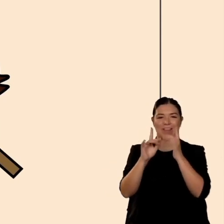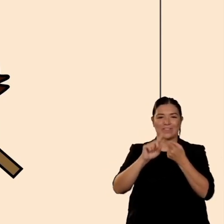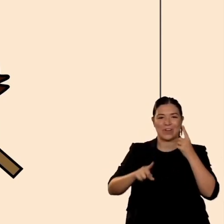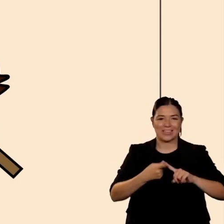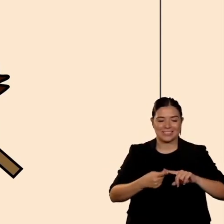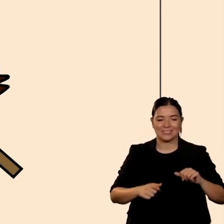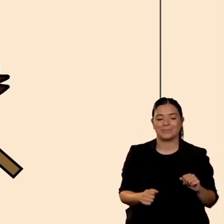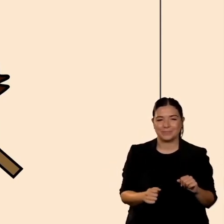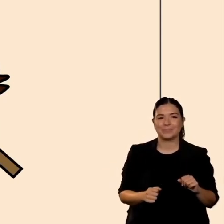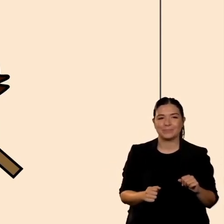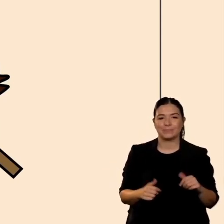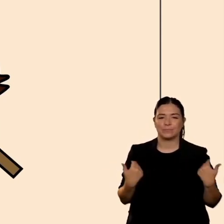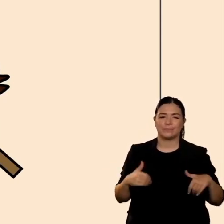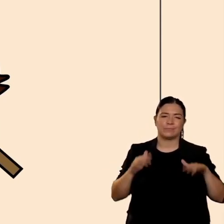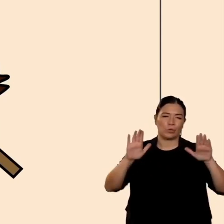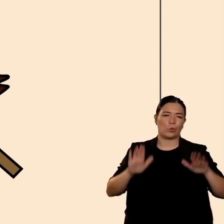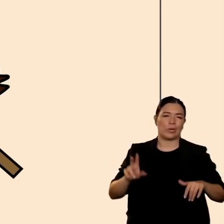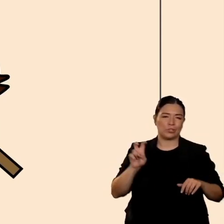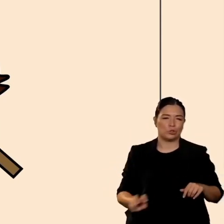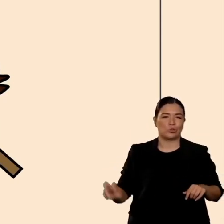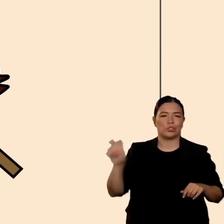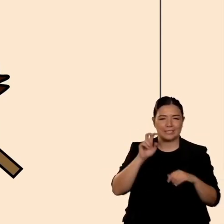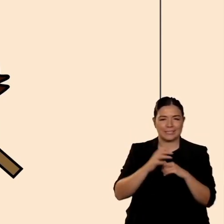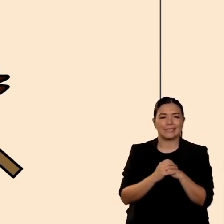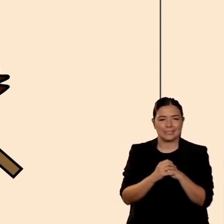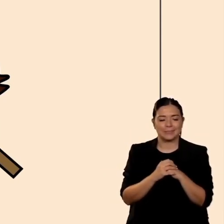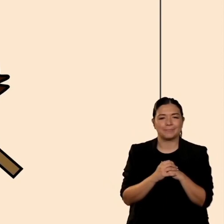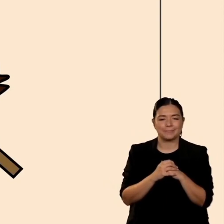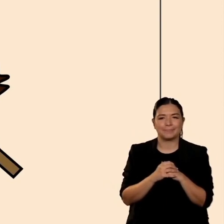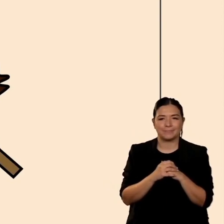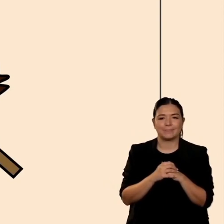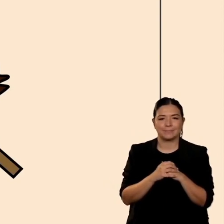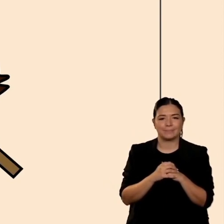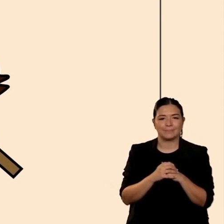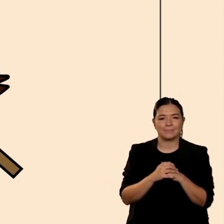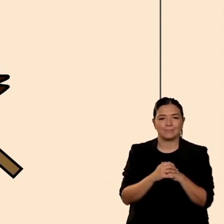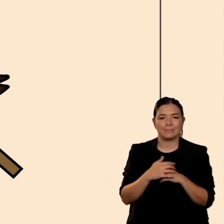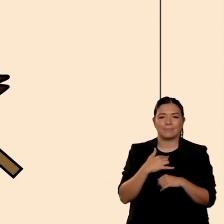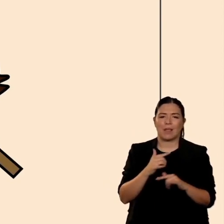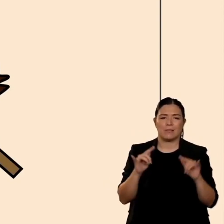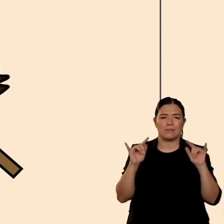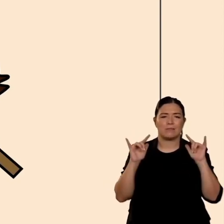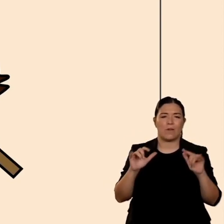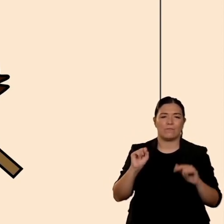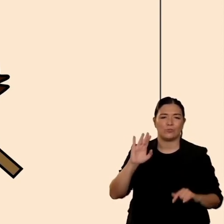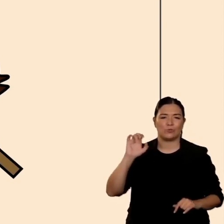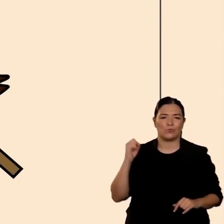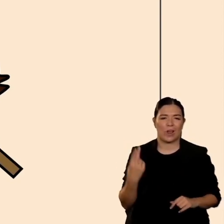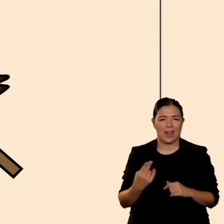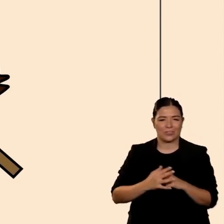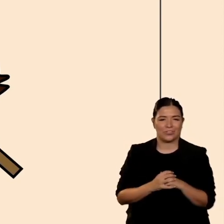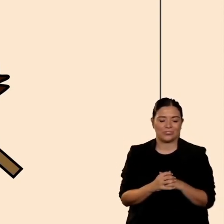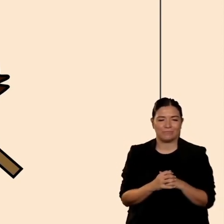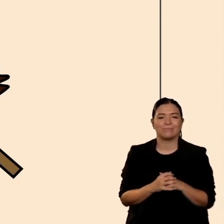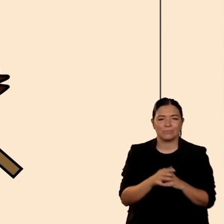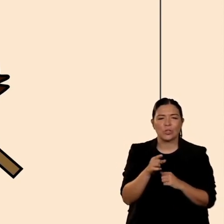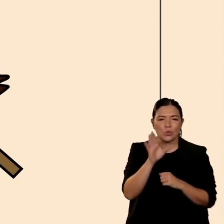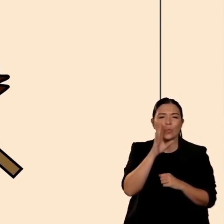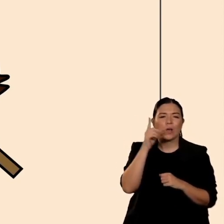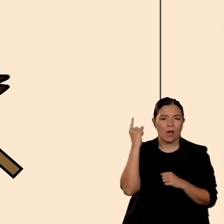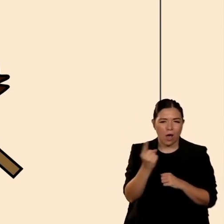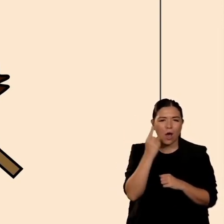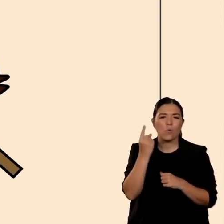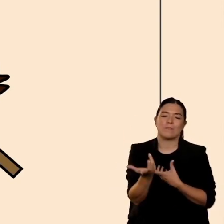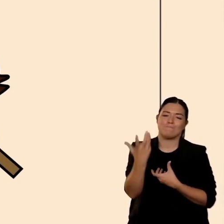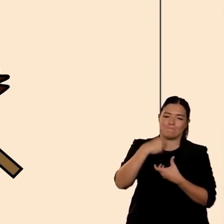sarai sempre in un luogo importante dentro della mia infanzia a parte tutti questi progetti incredibili quello che mi piace molto negli